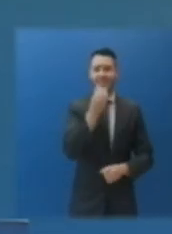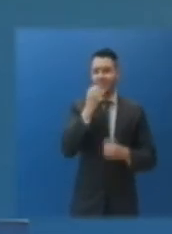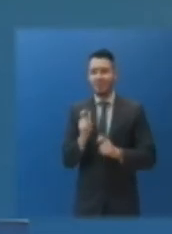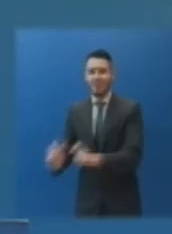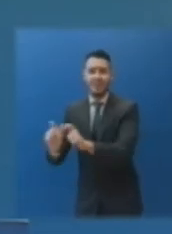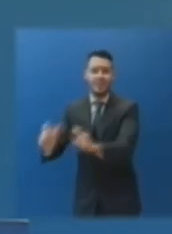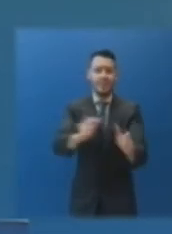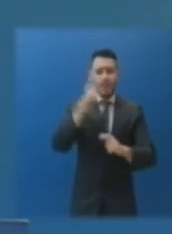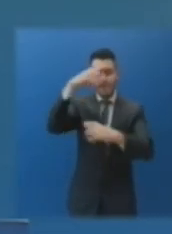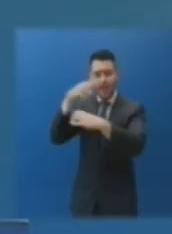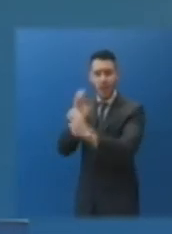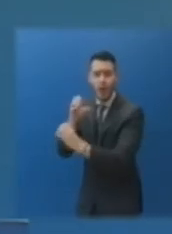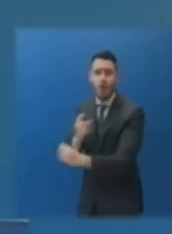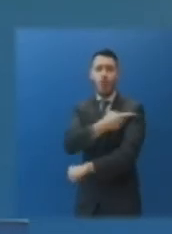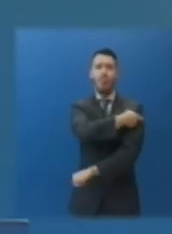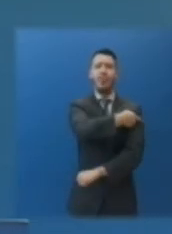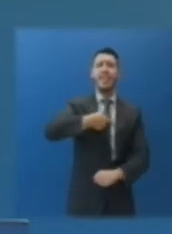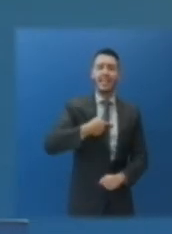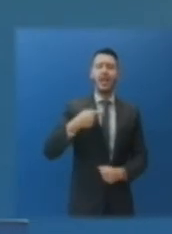τους διοικητικούς που υπηρετούν στο Εθνικό Σύστημα Υγείας.